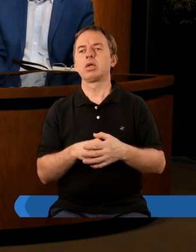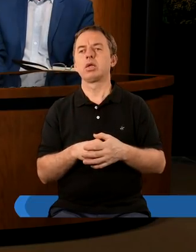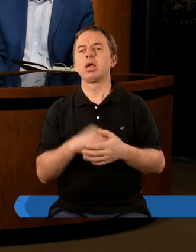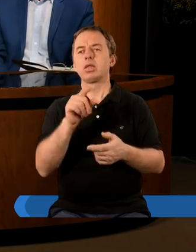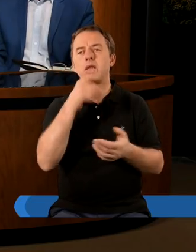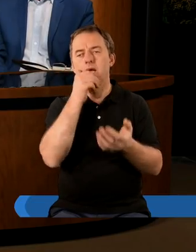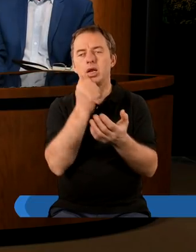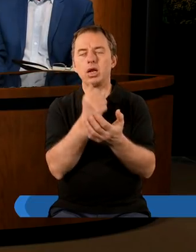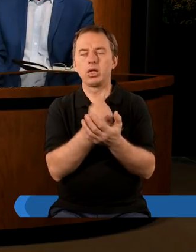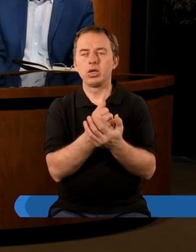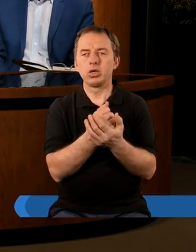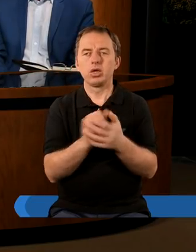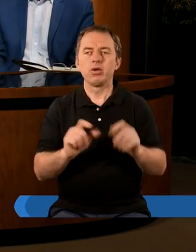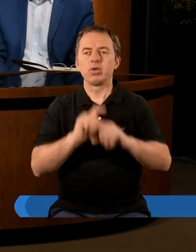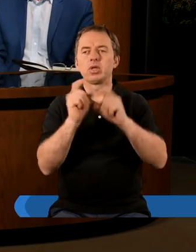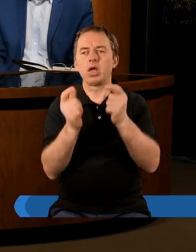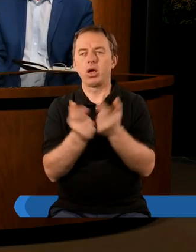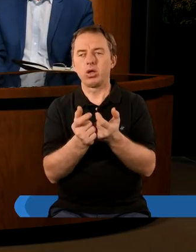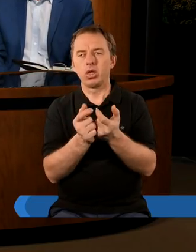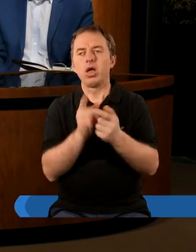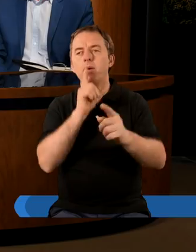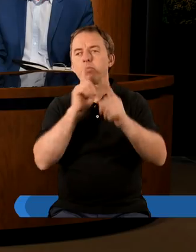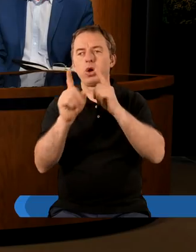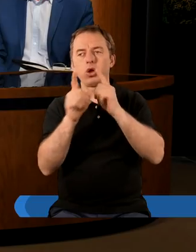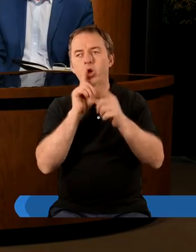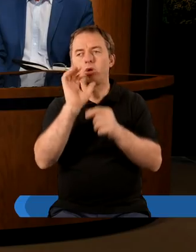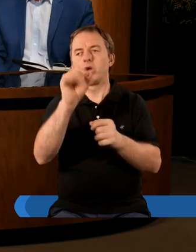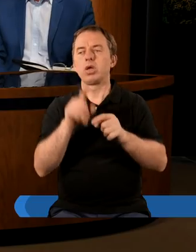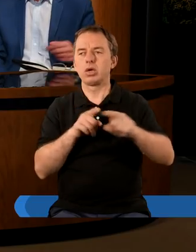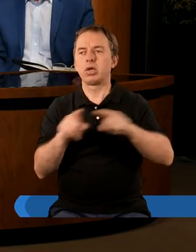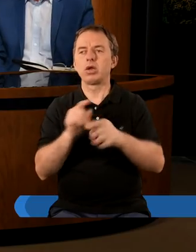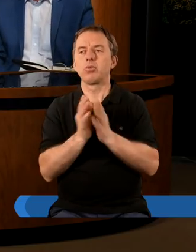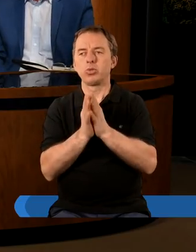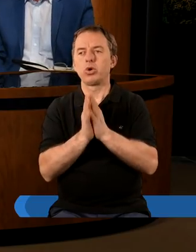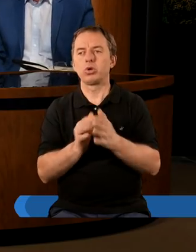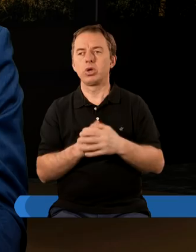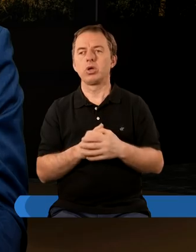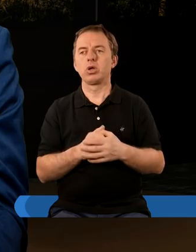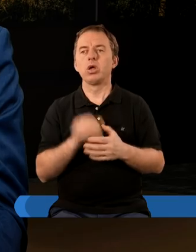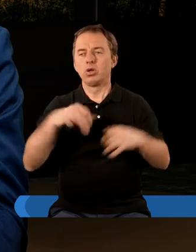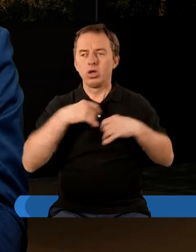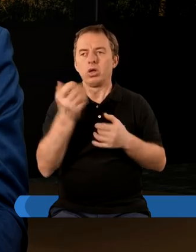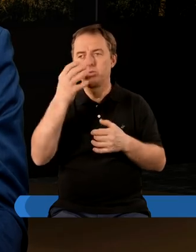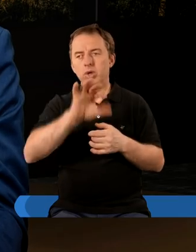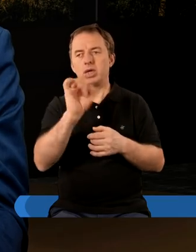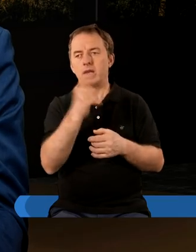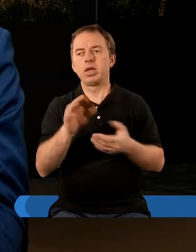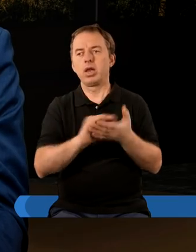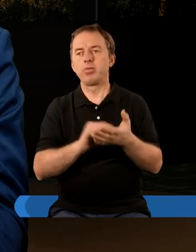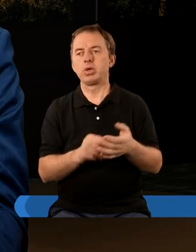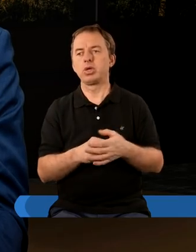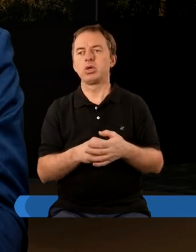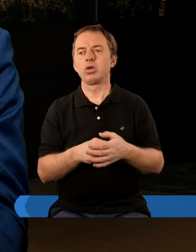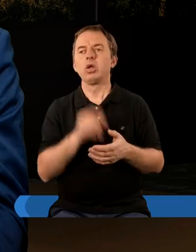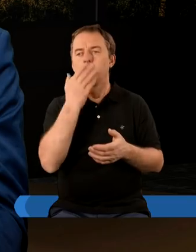ten list w całości i porozmawiamy sobie o jego znaczeniu. Bardzo proszę. A do anioła zboru w Sardes